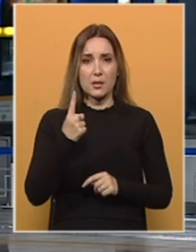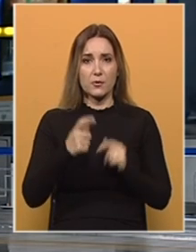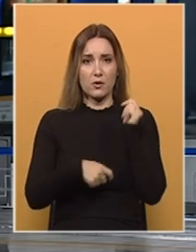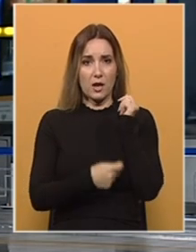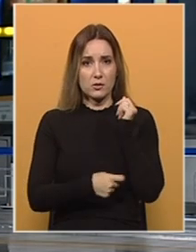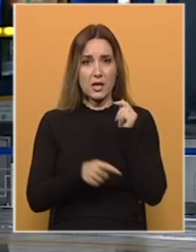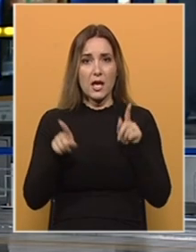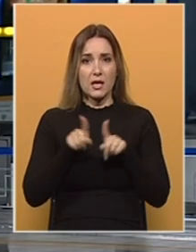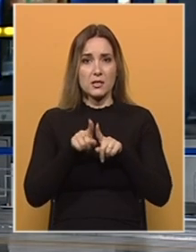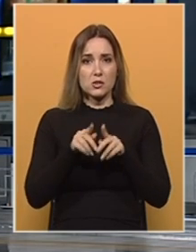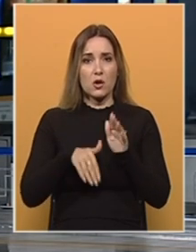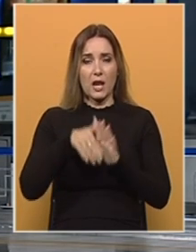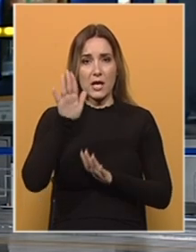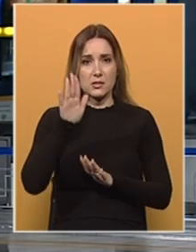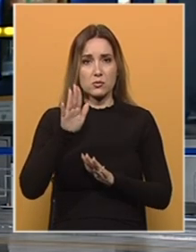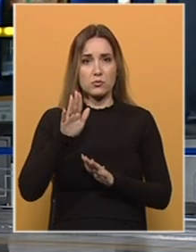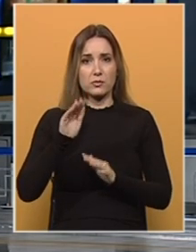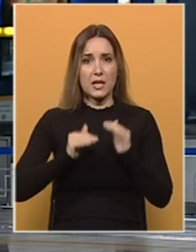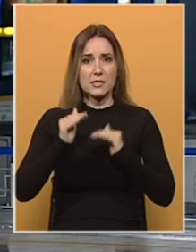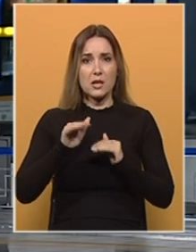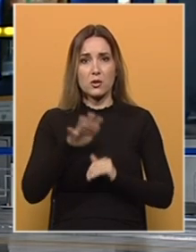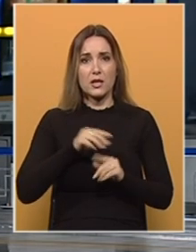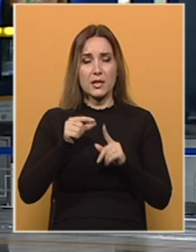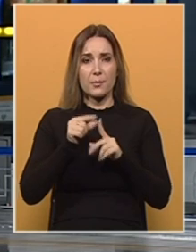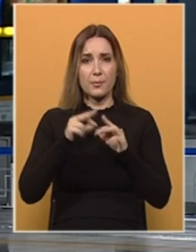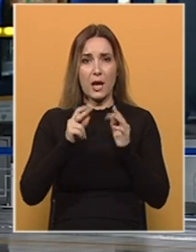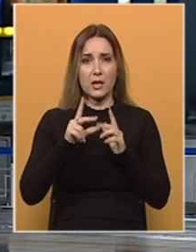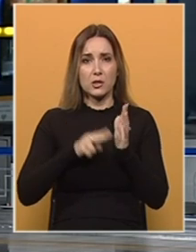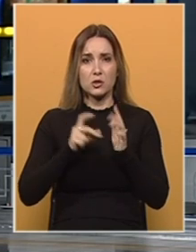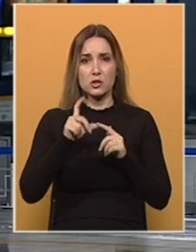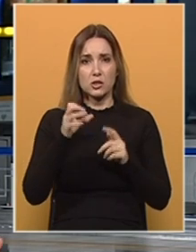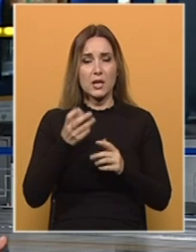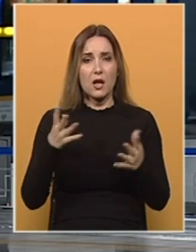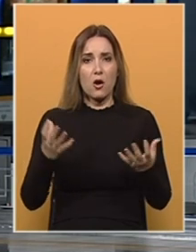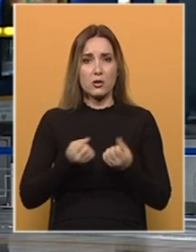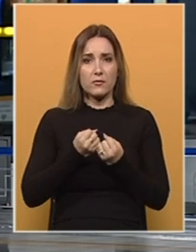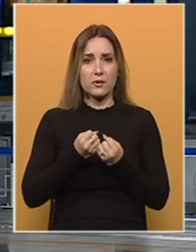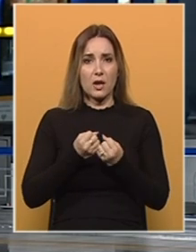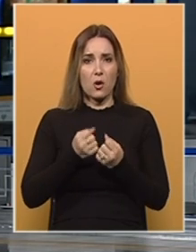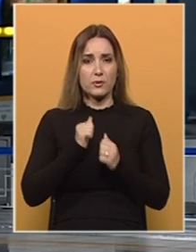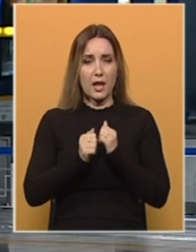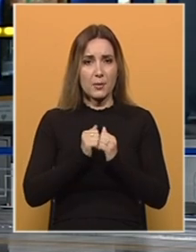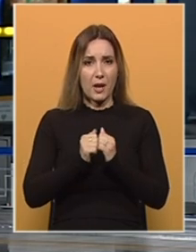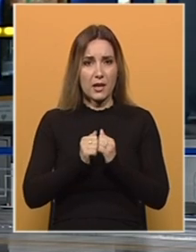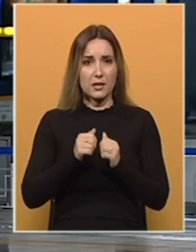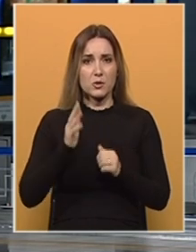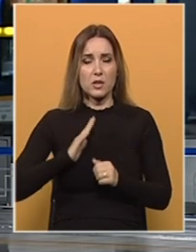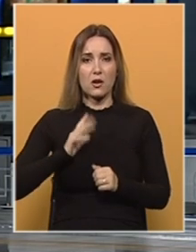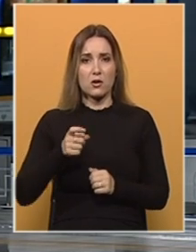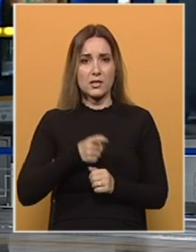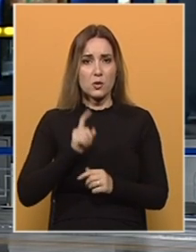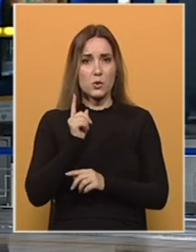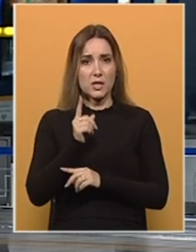kolovoza. Istodobno rastu tenzije u dolini Panšir gdje se formirao front za porbu protiv Talibana. Međunarodne organizacije